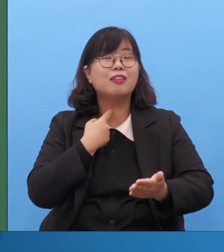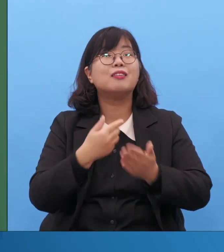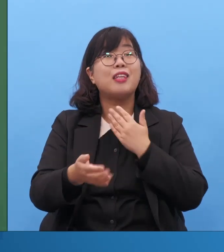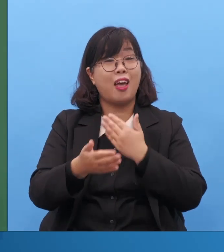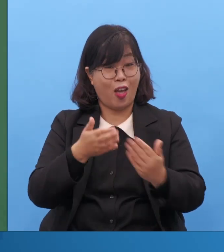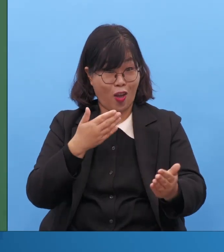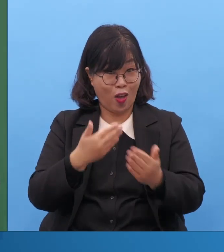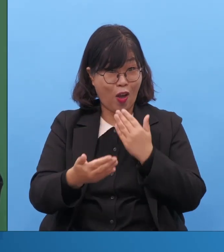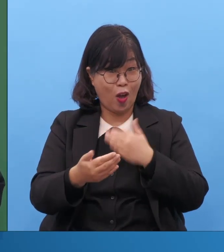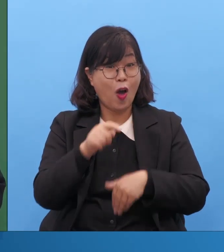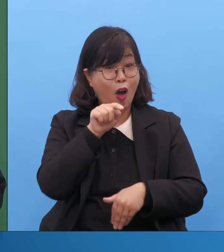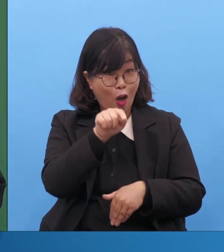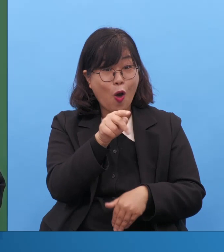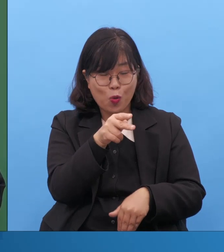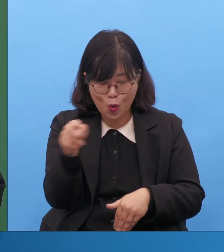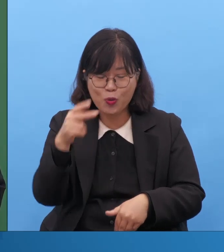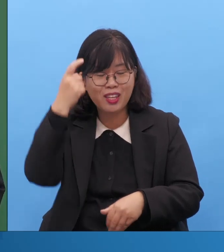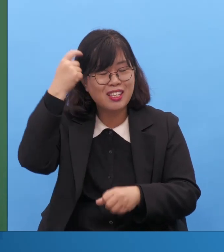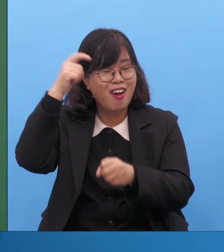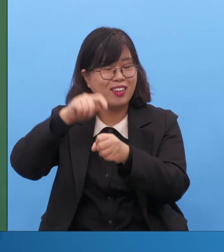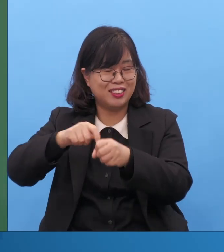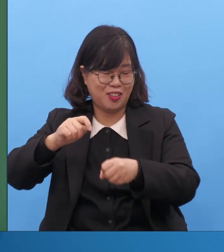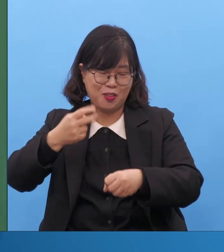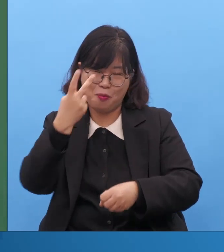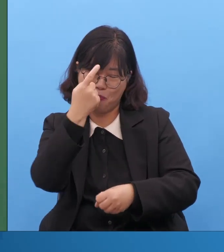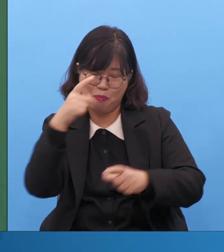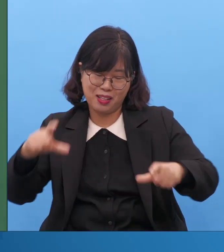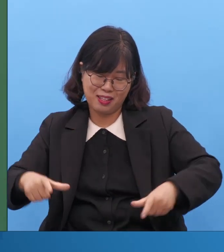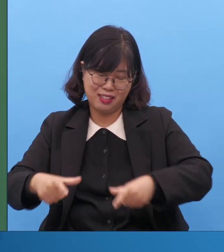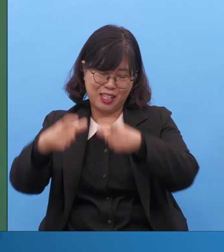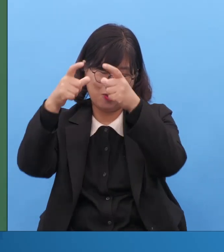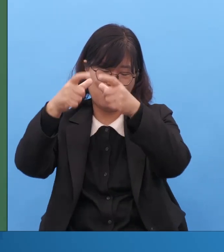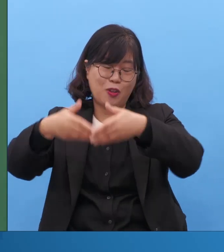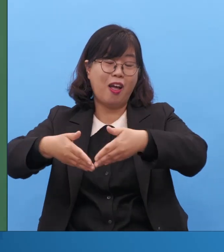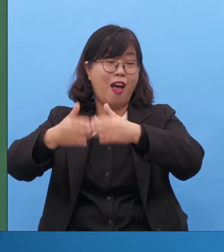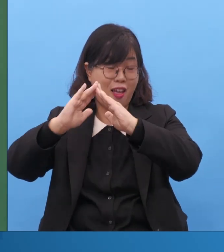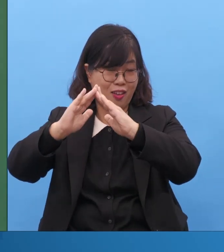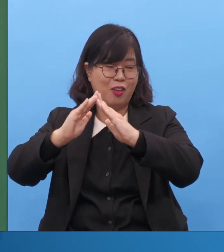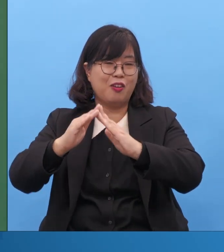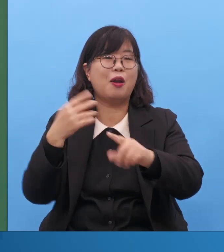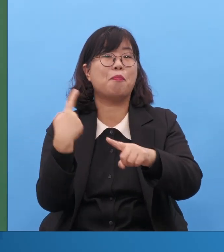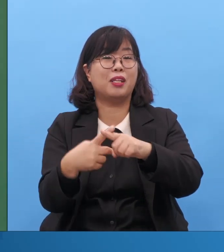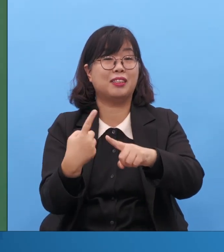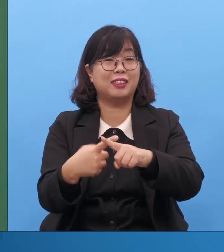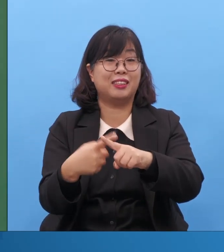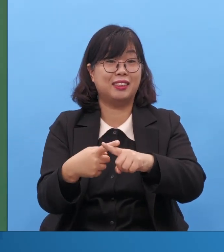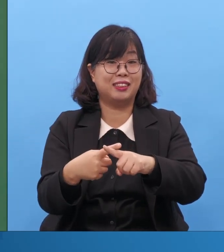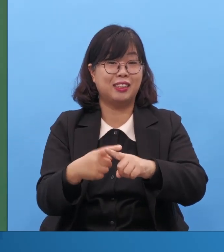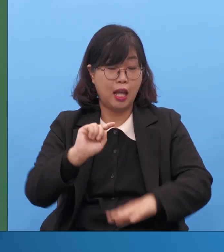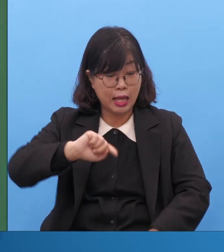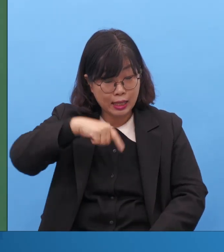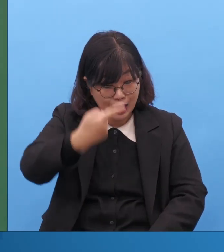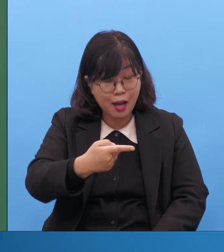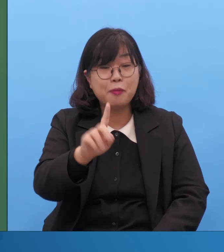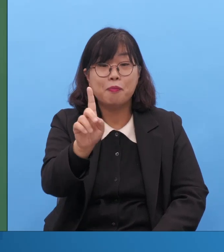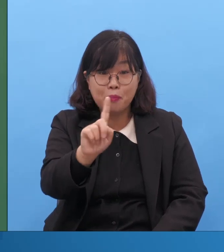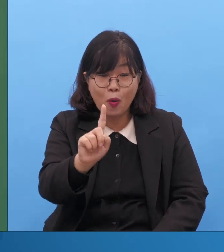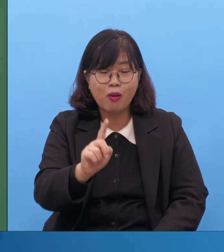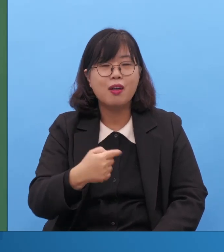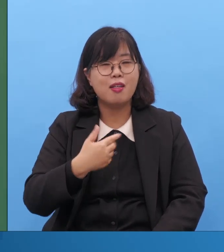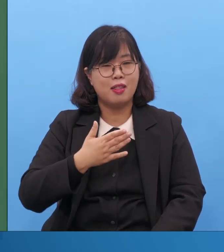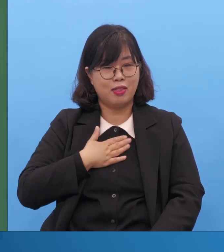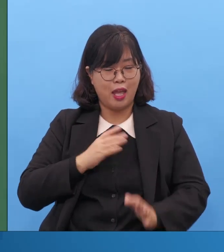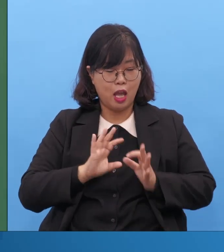이때부터 이 능력으로 계속되지만 나의 산업의 망대가 생기는 겁니다